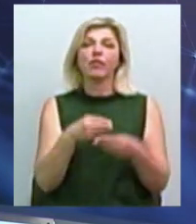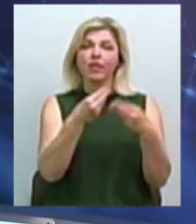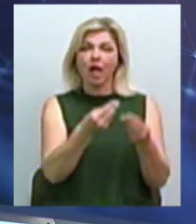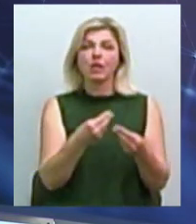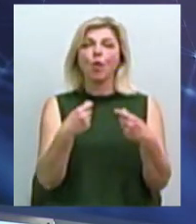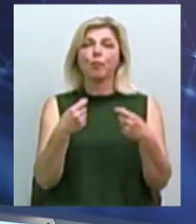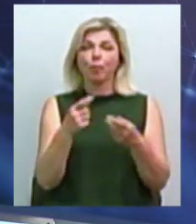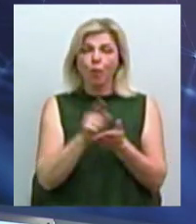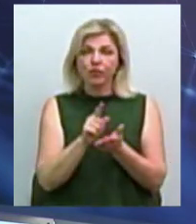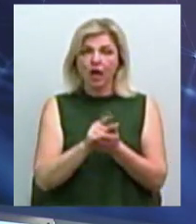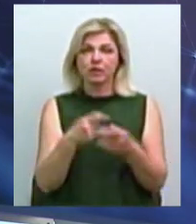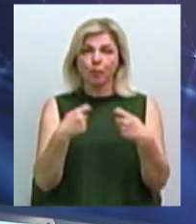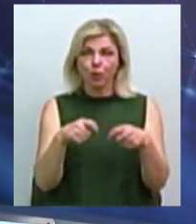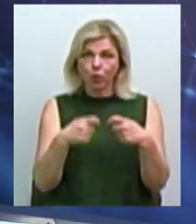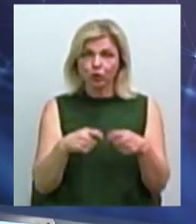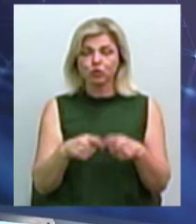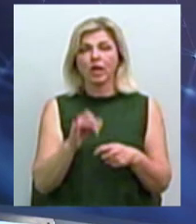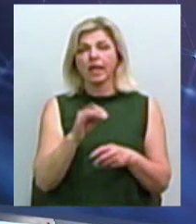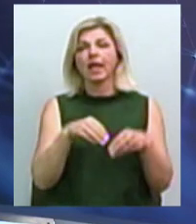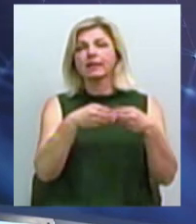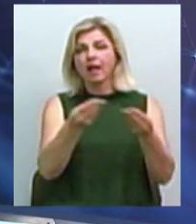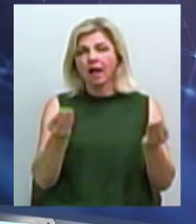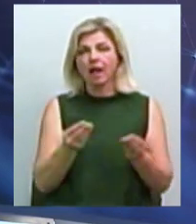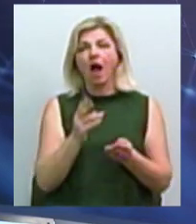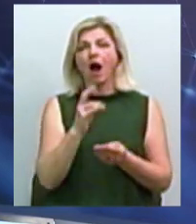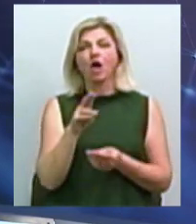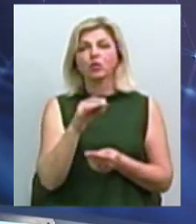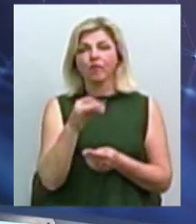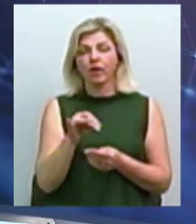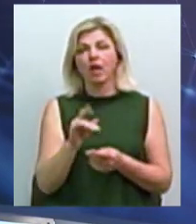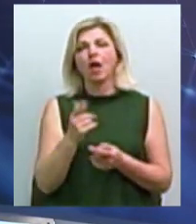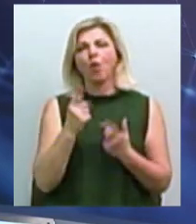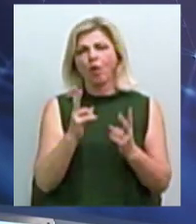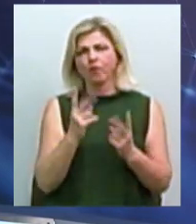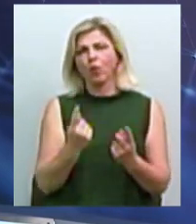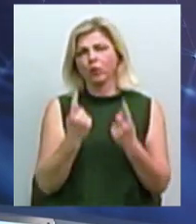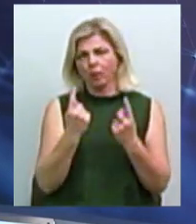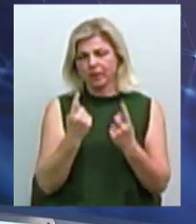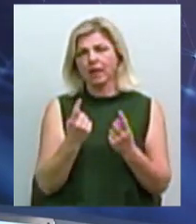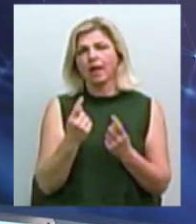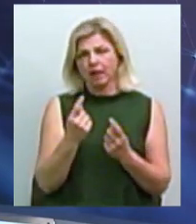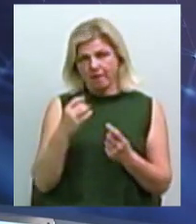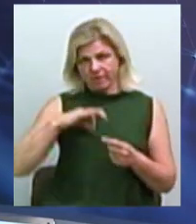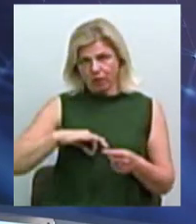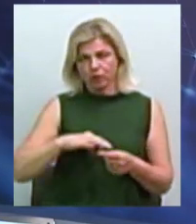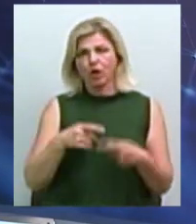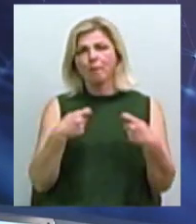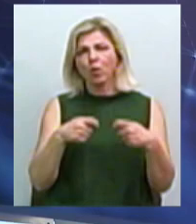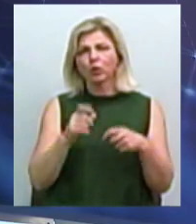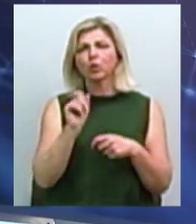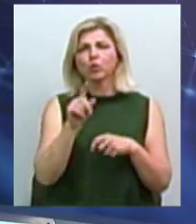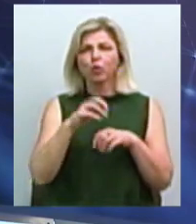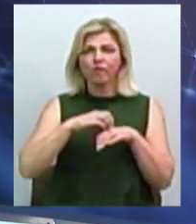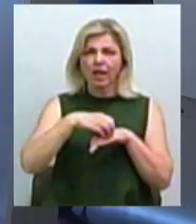застосування контрольно-касового апарата для тих, які високорентабельні напрямки діяльності, такі як продаж ювелірних